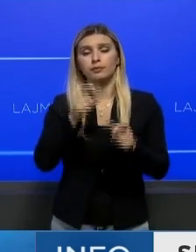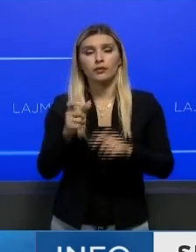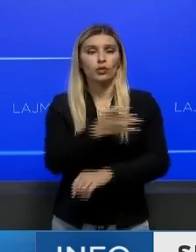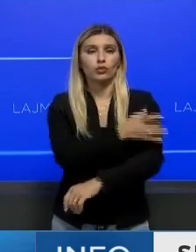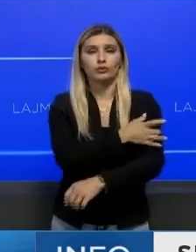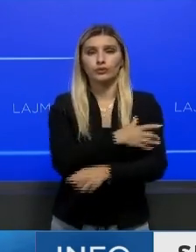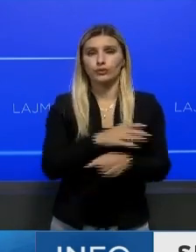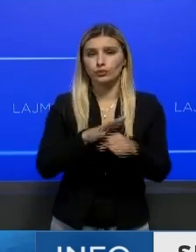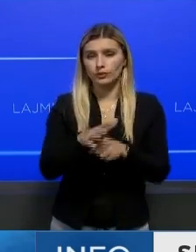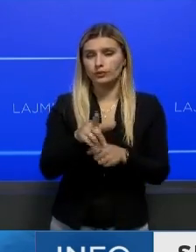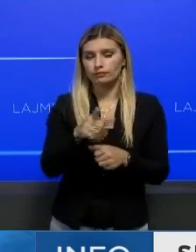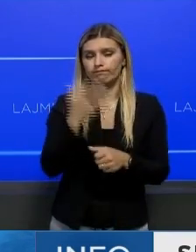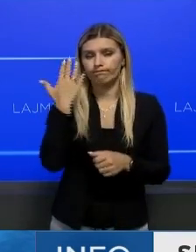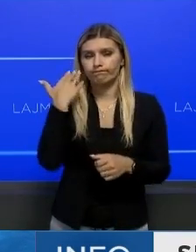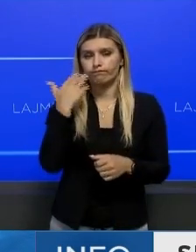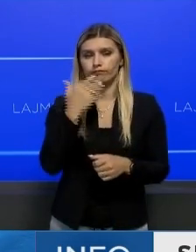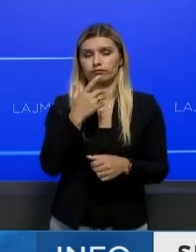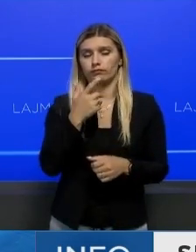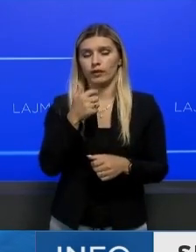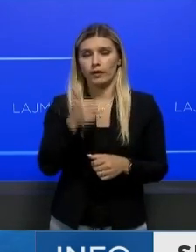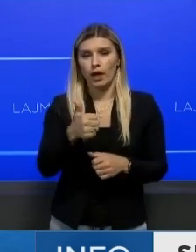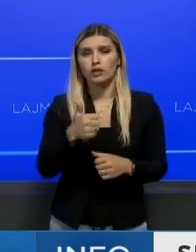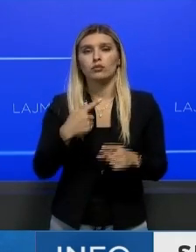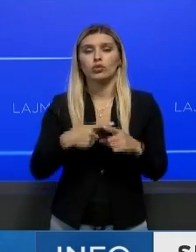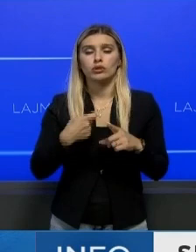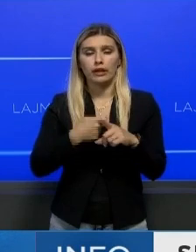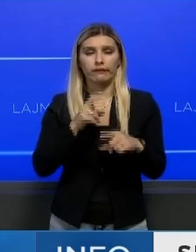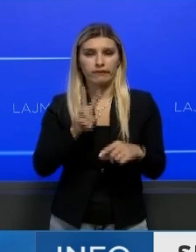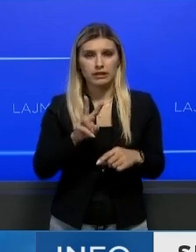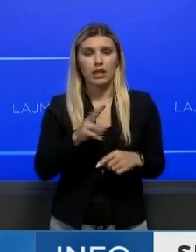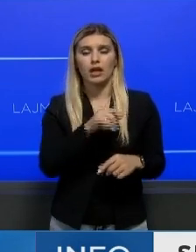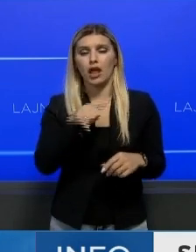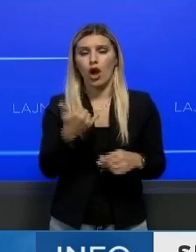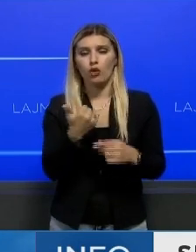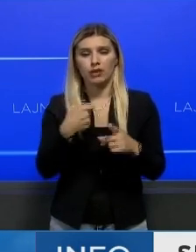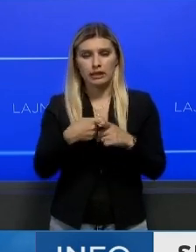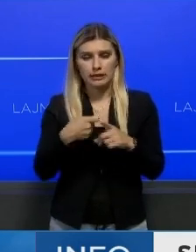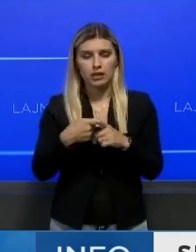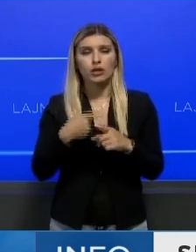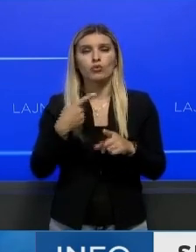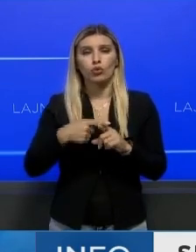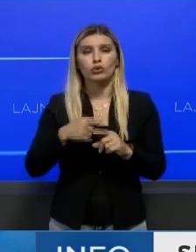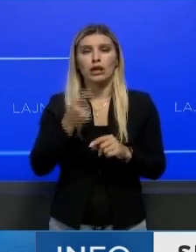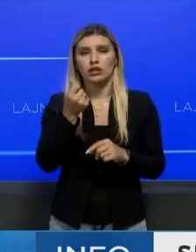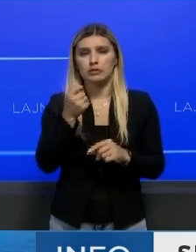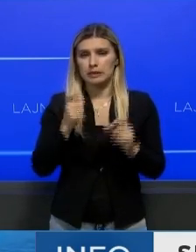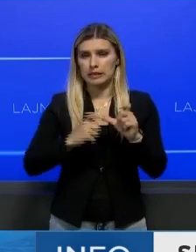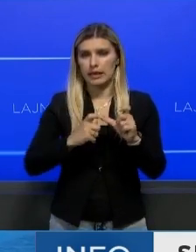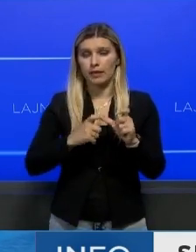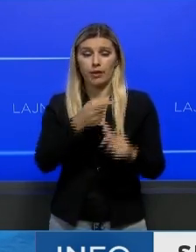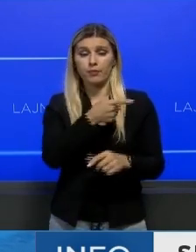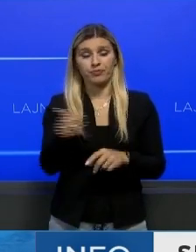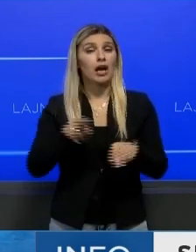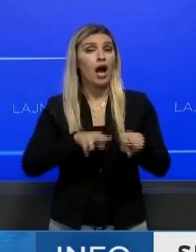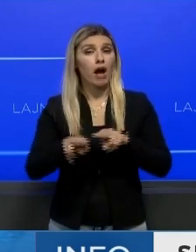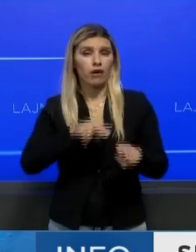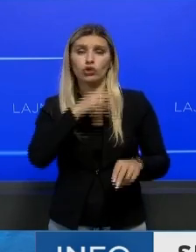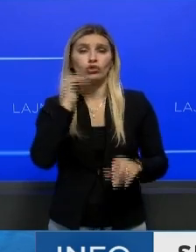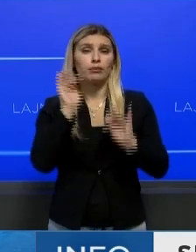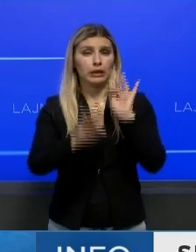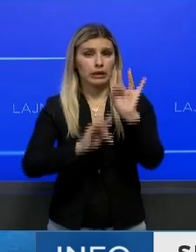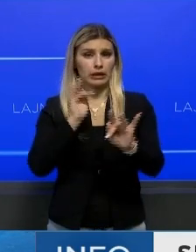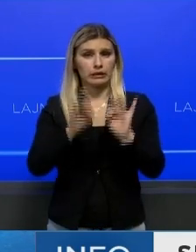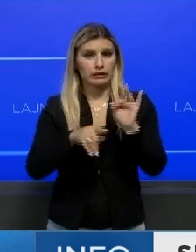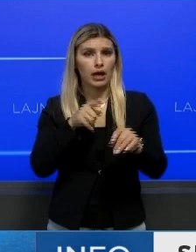ushtrisë qilirimtare të Kosovës, Hashim Thaci, Kadri Veseli, Jakub Krasnici e Rejep Selimi. Me këtë rast avokatët kanë kritikuar